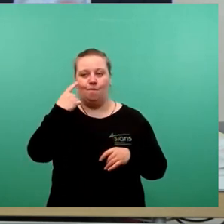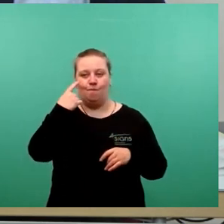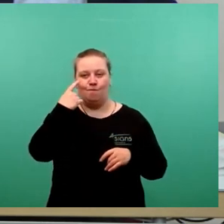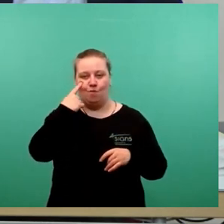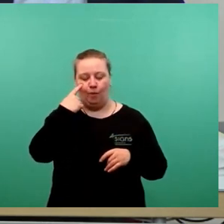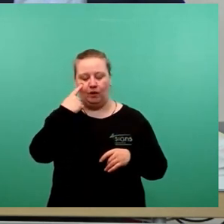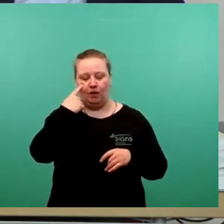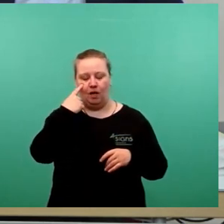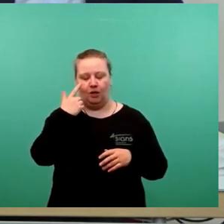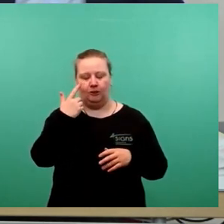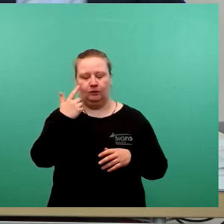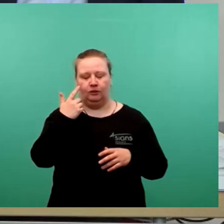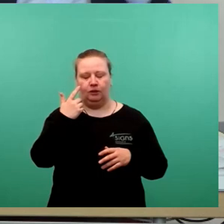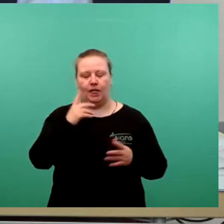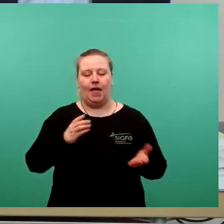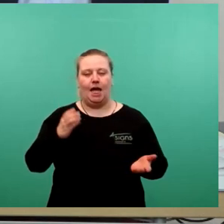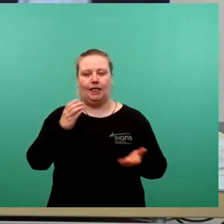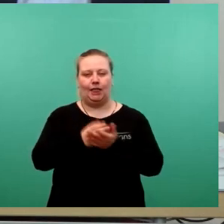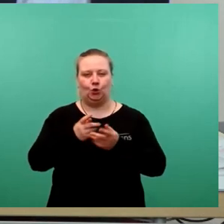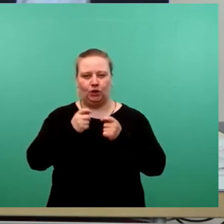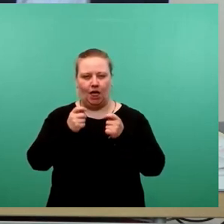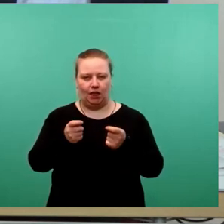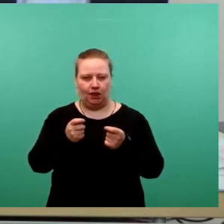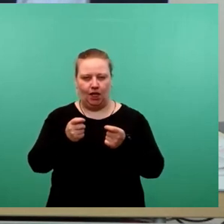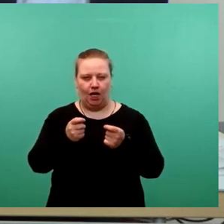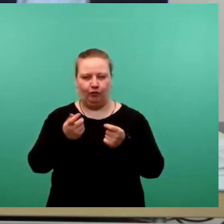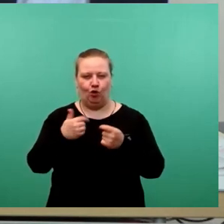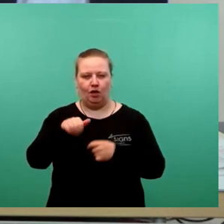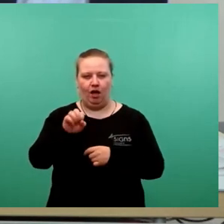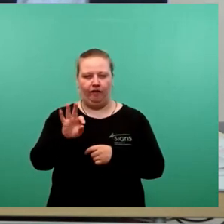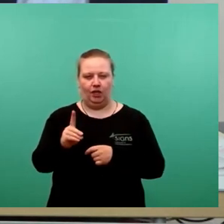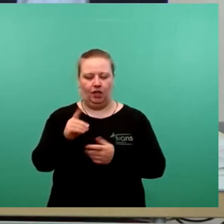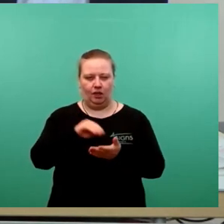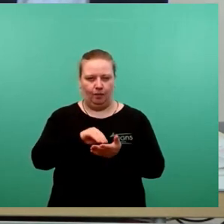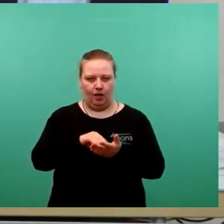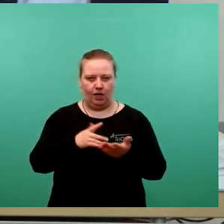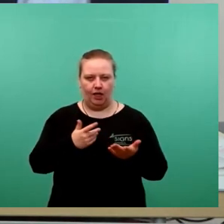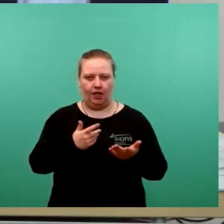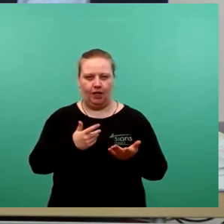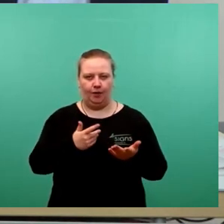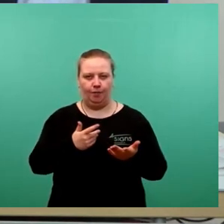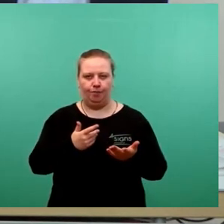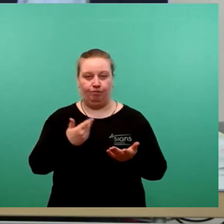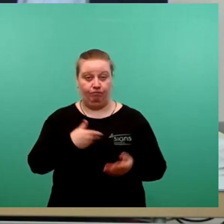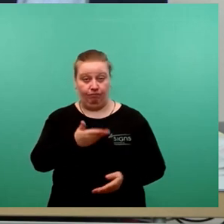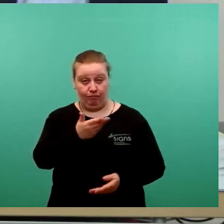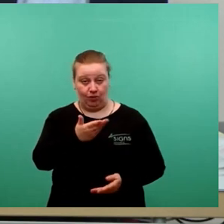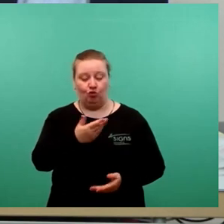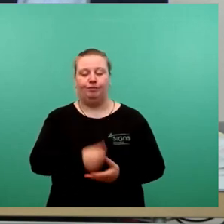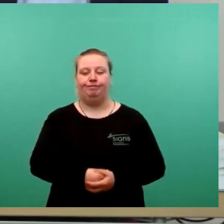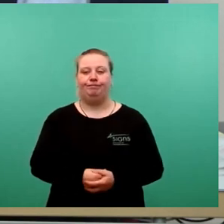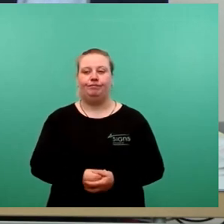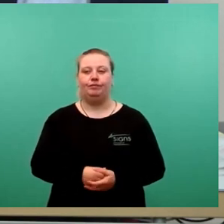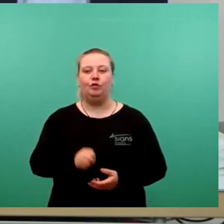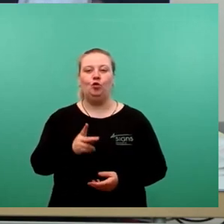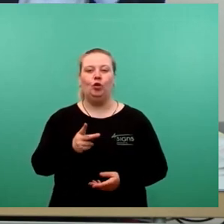Ersetzungsantrag der AfD vor. Herr Lazencki steht schon in den Startlöchern, kann den